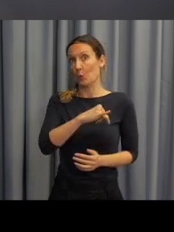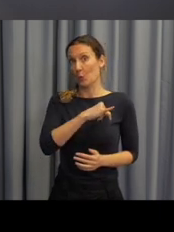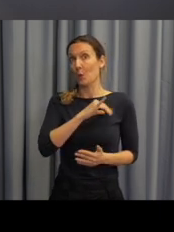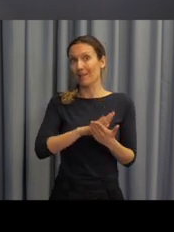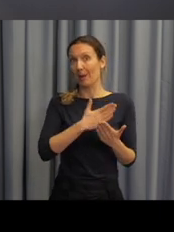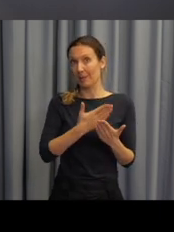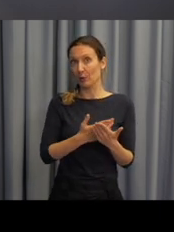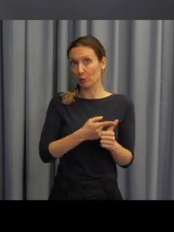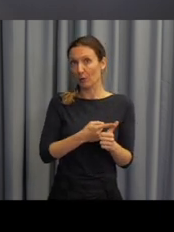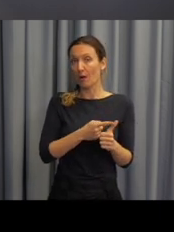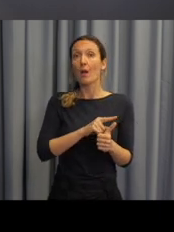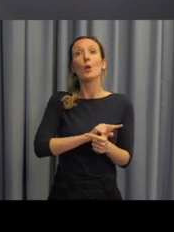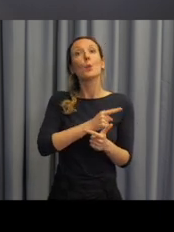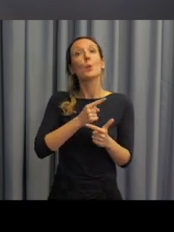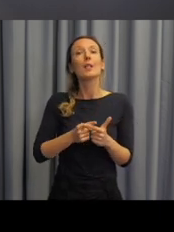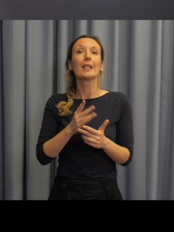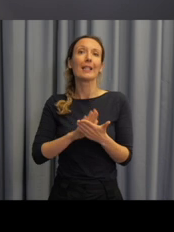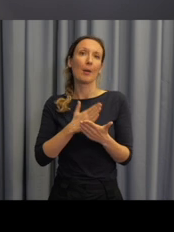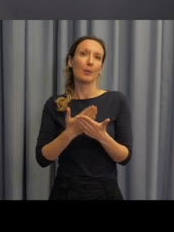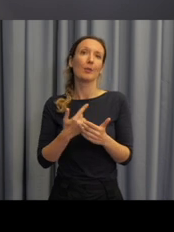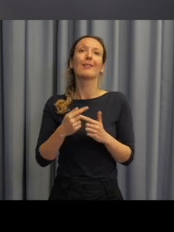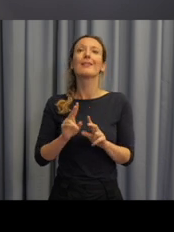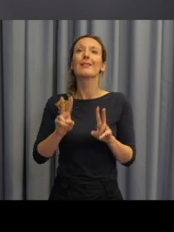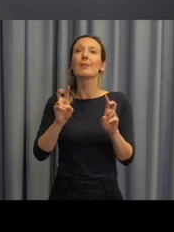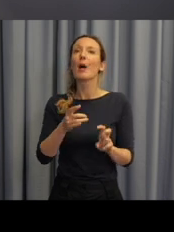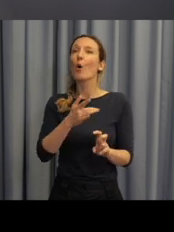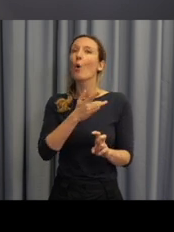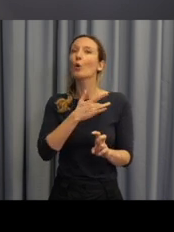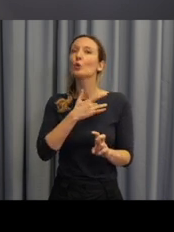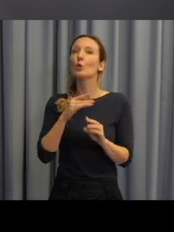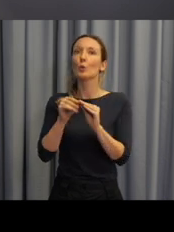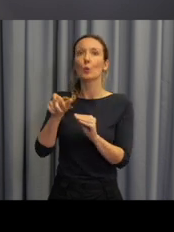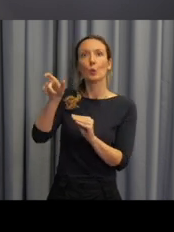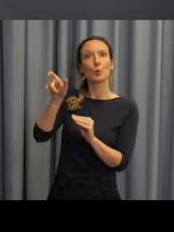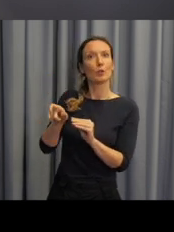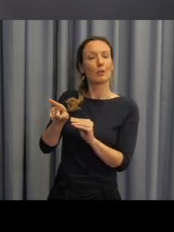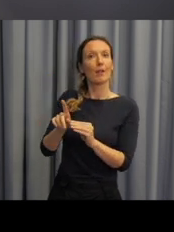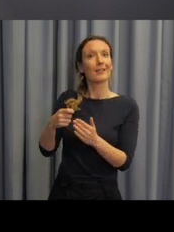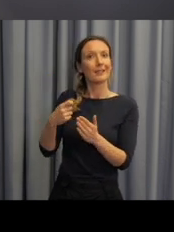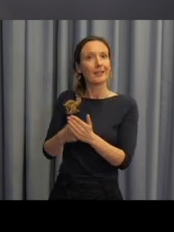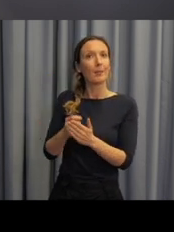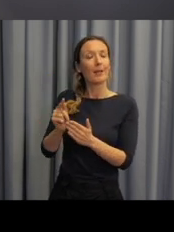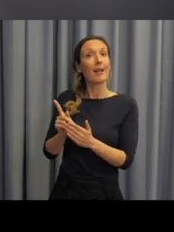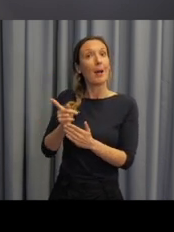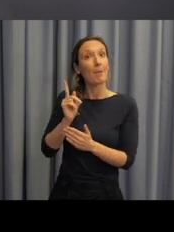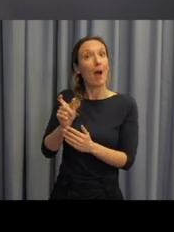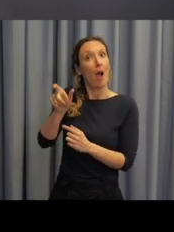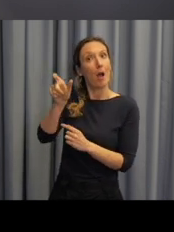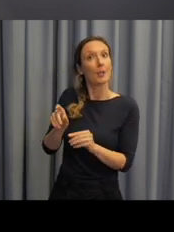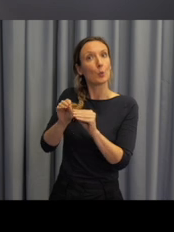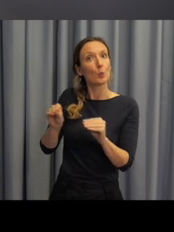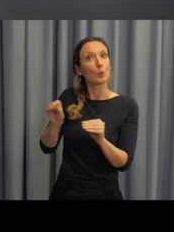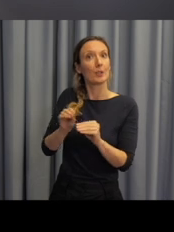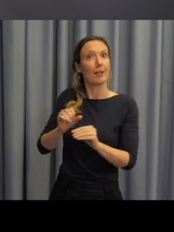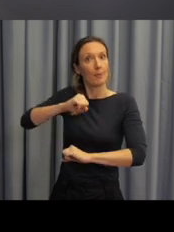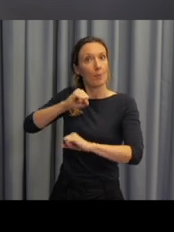jednotlivých školách v České republice. Ale samozřejmě není to jediná kapitola, velmi zajímavá kapitola je také kapitola